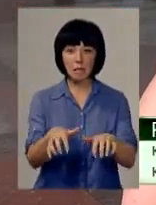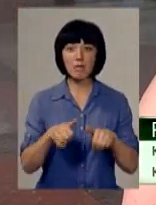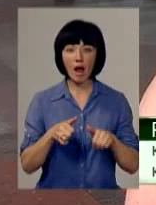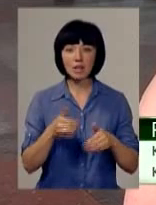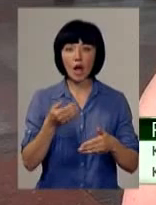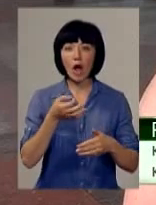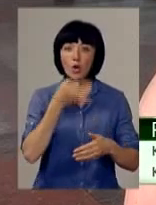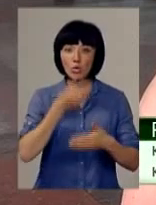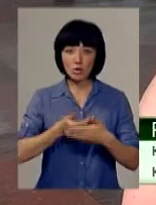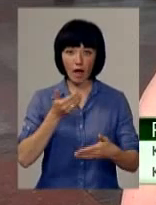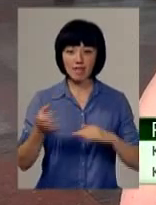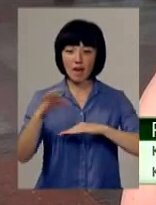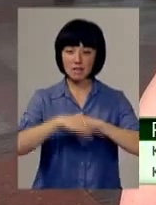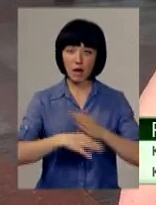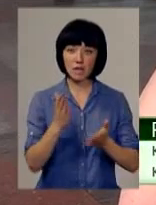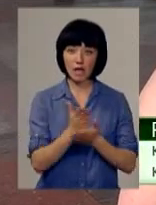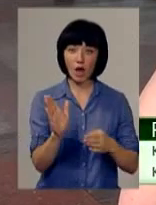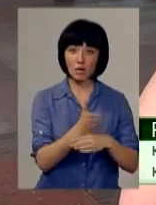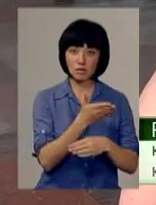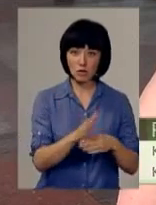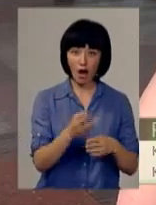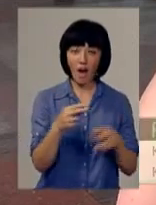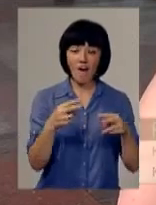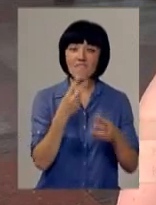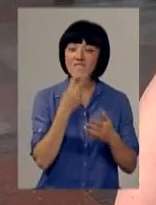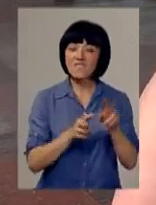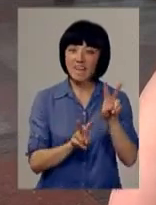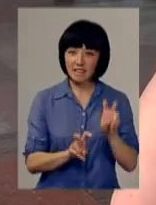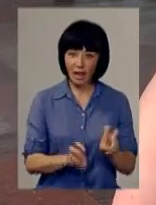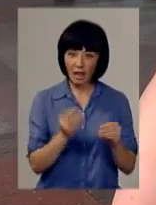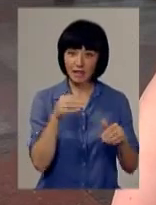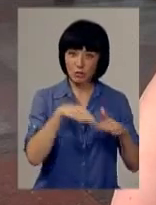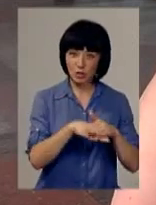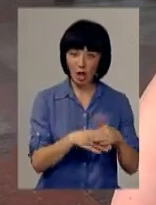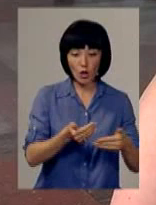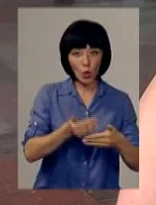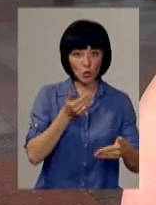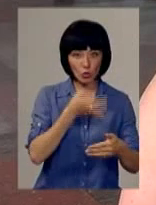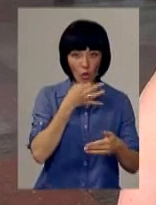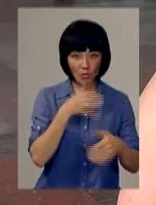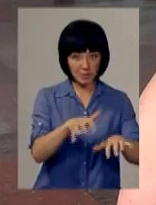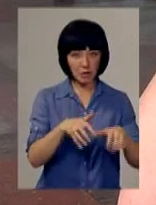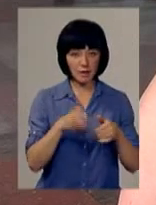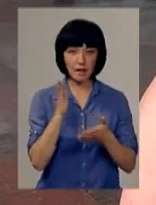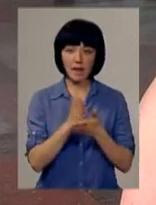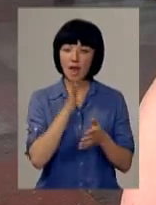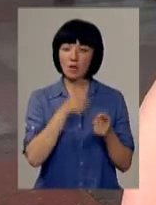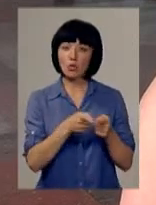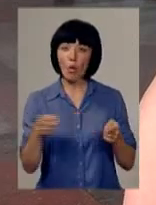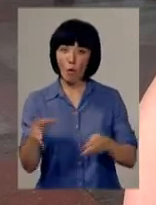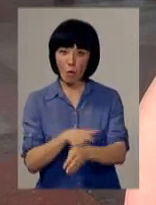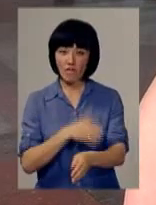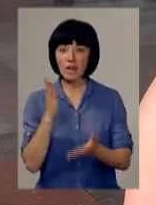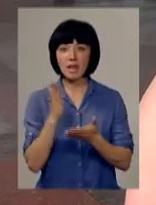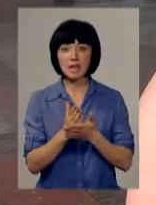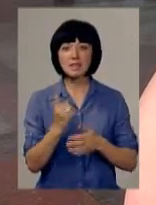На заході є чітко розмежовано вити депозитів, які є достроково, можуть зніматися, є строкові і